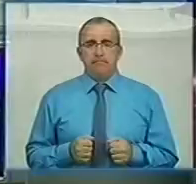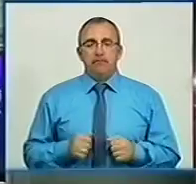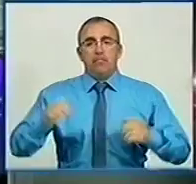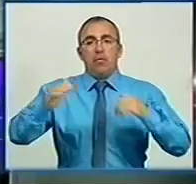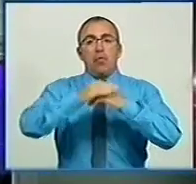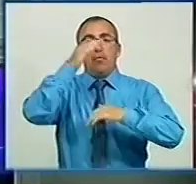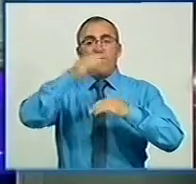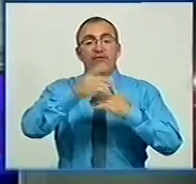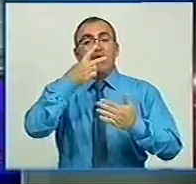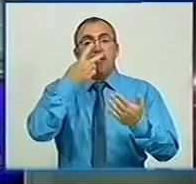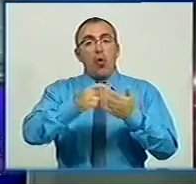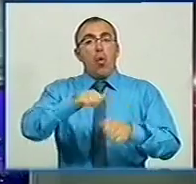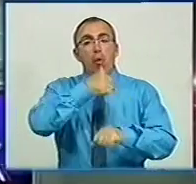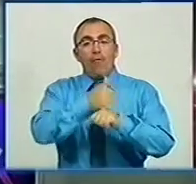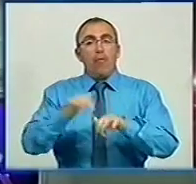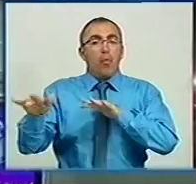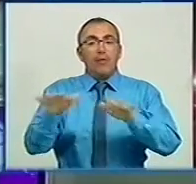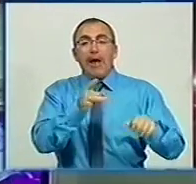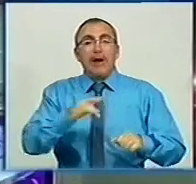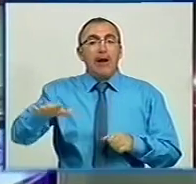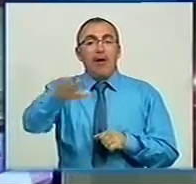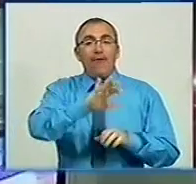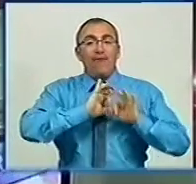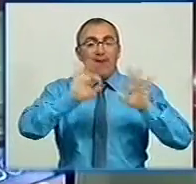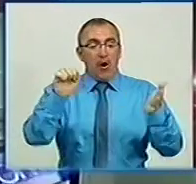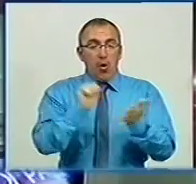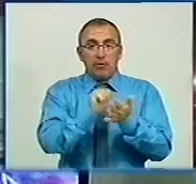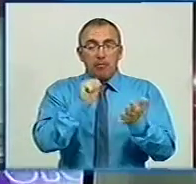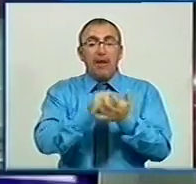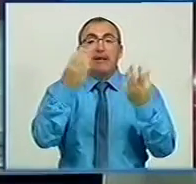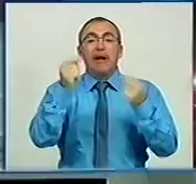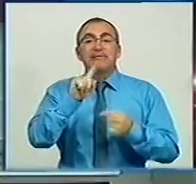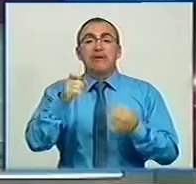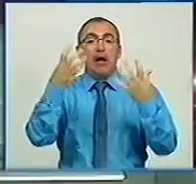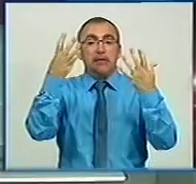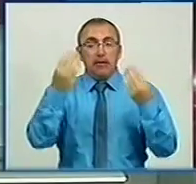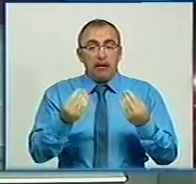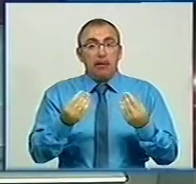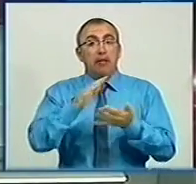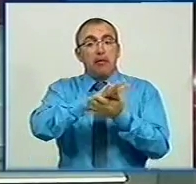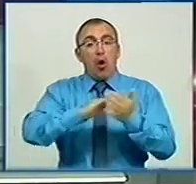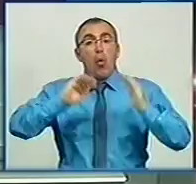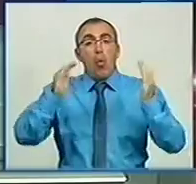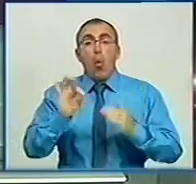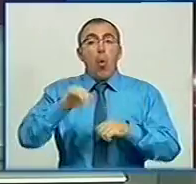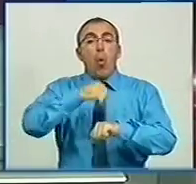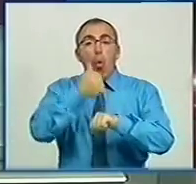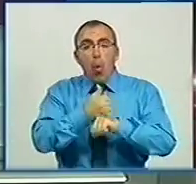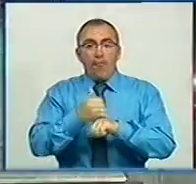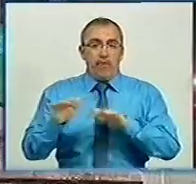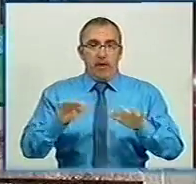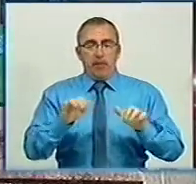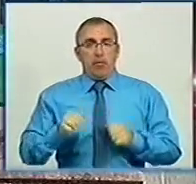Доброго вечора. Ви дивитесь головні новини регіону у викладі кореспондентів. День за днем назвати Володимир Вященко. Далі коротко про головне.